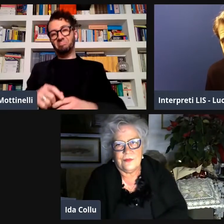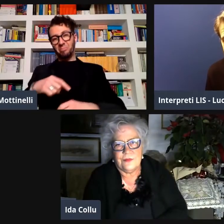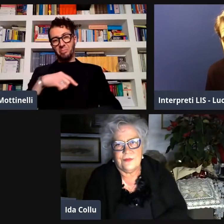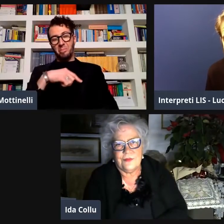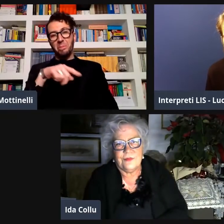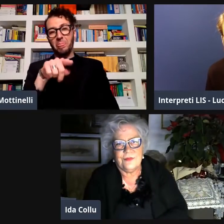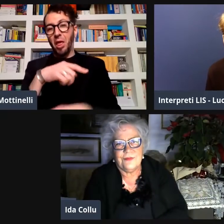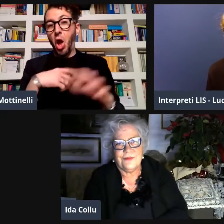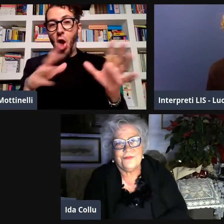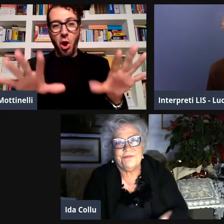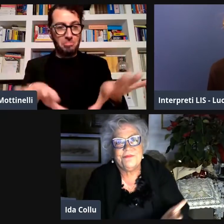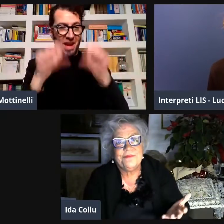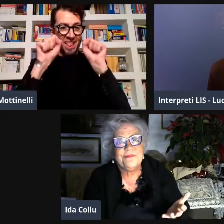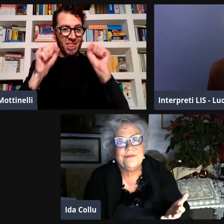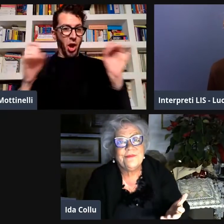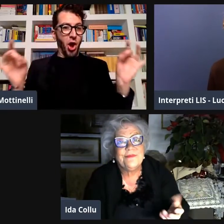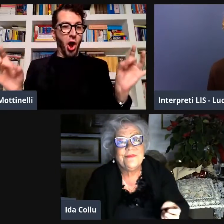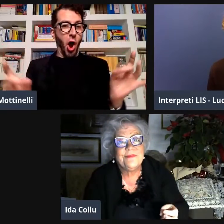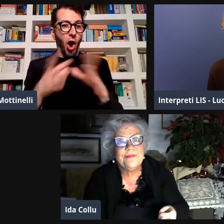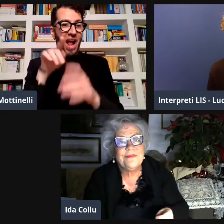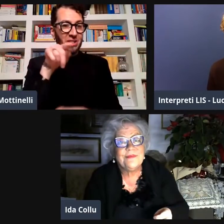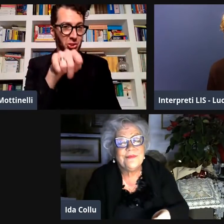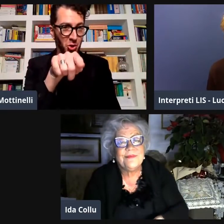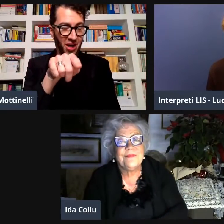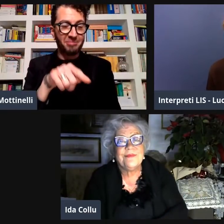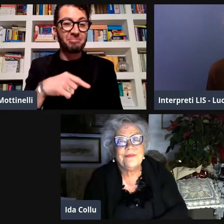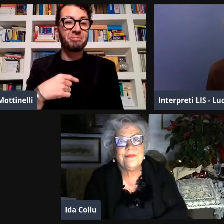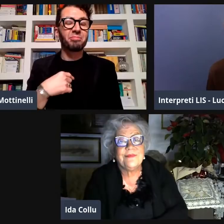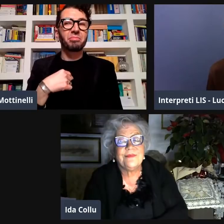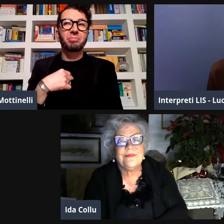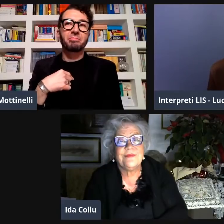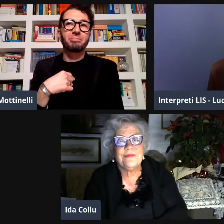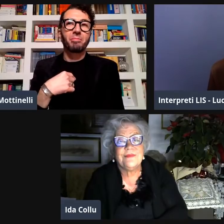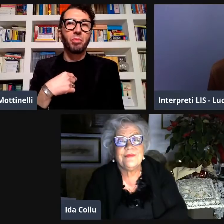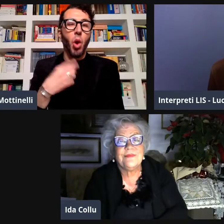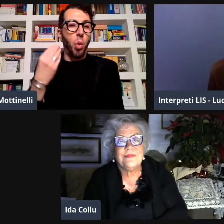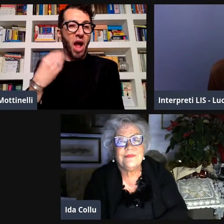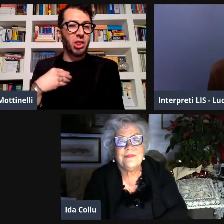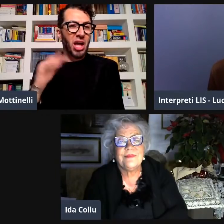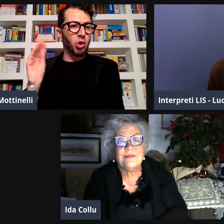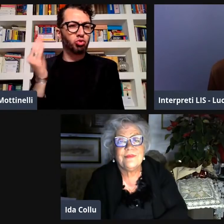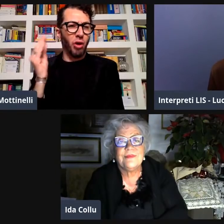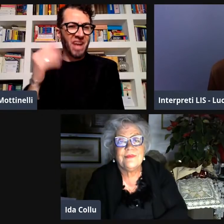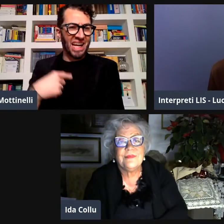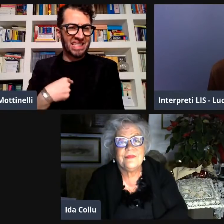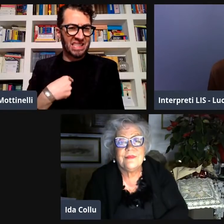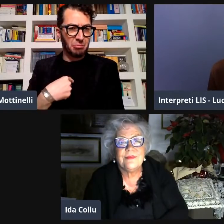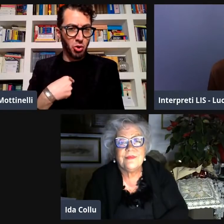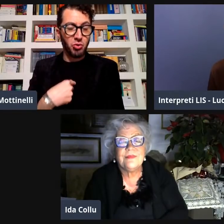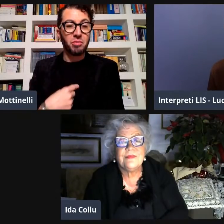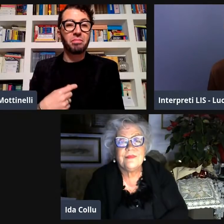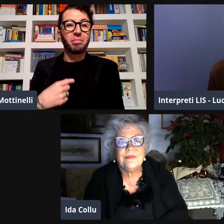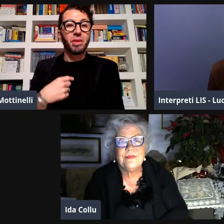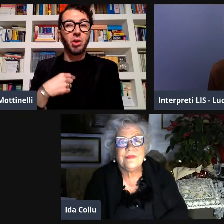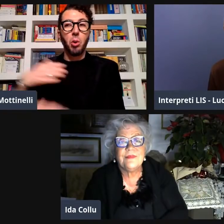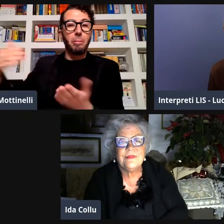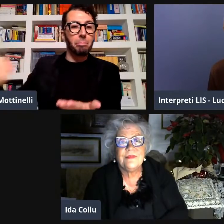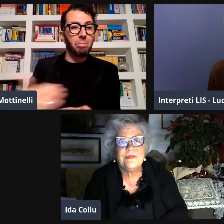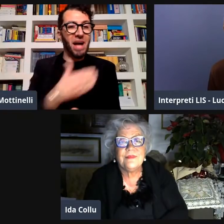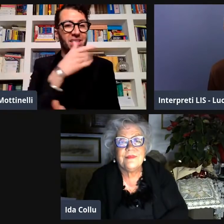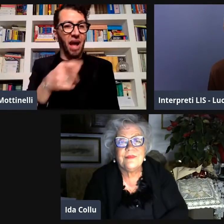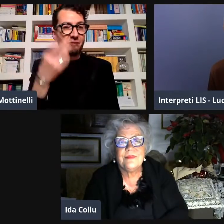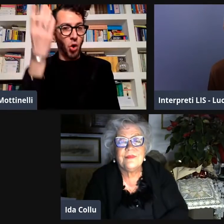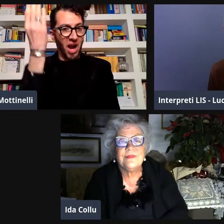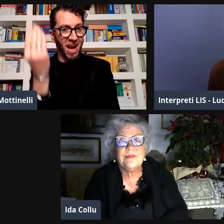è un quadrato la storia si ripete colgo l'occasione quando io ero